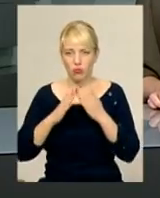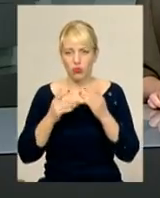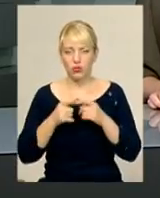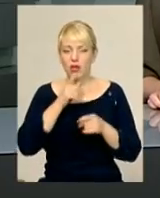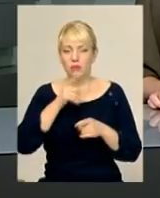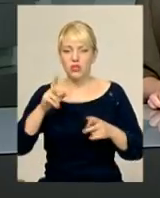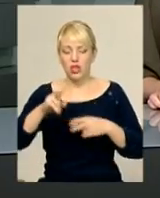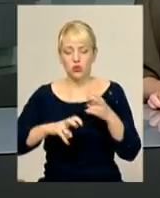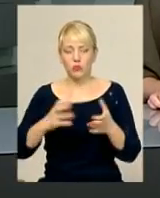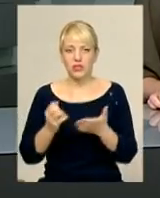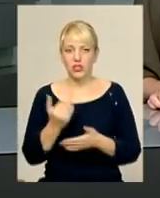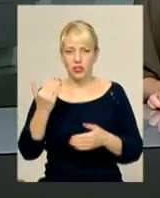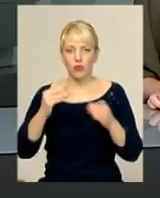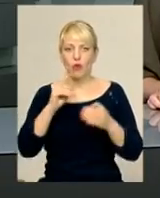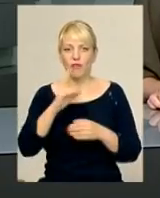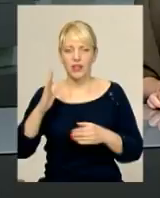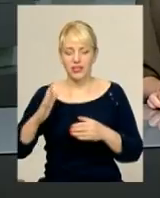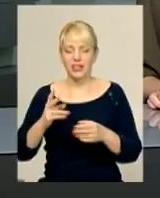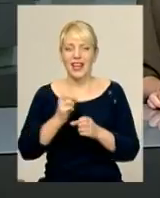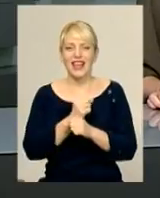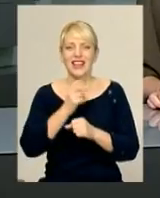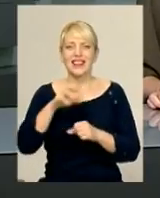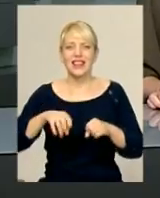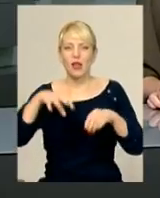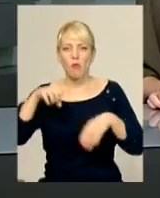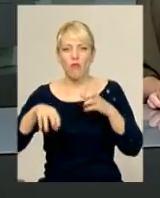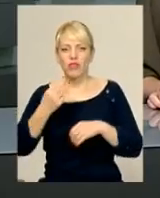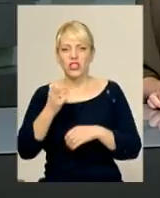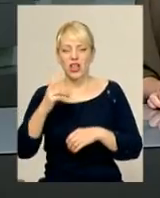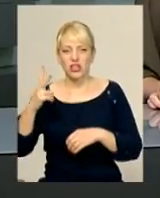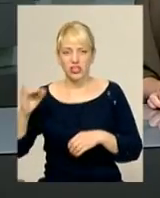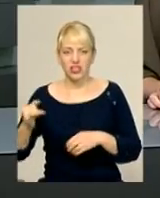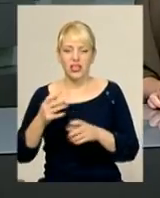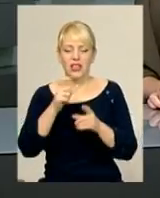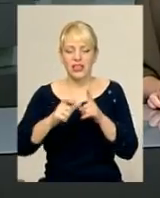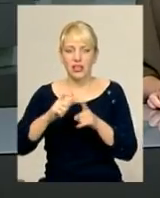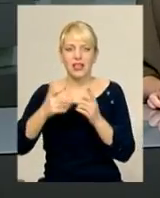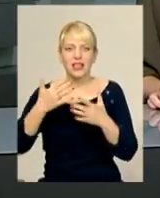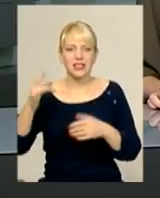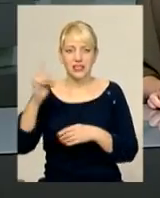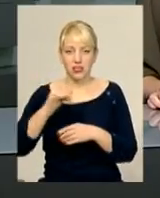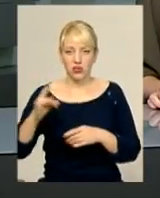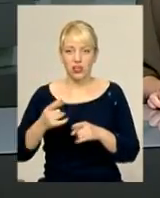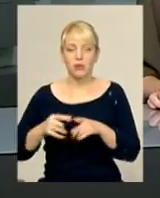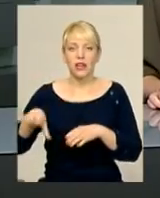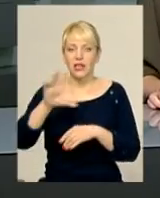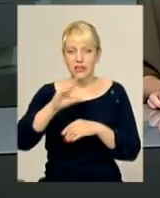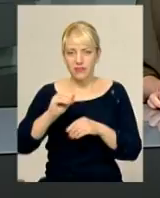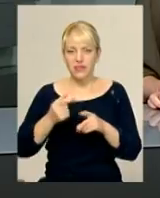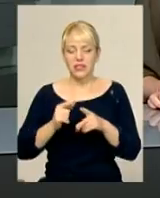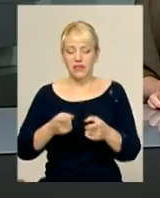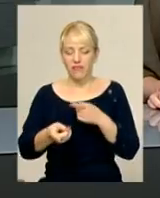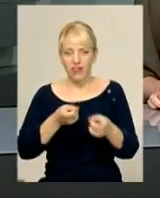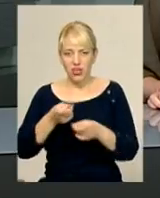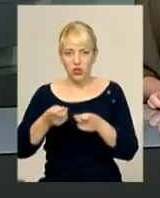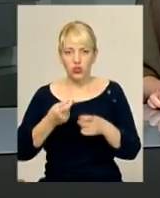квартирі знайшли ще й димові шашки, дві гранати та більше шести десятків набоїв різного калібру. Усі вилучені предмети, направлені на